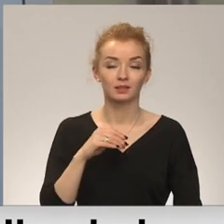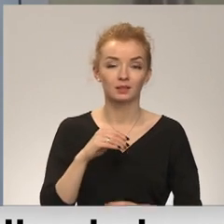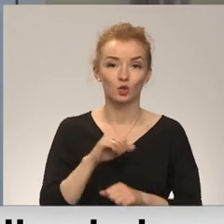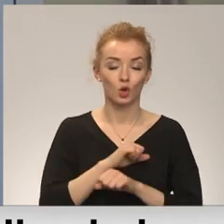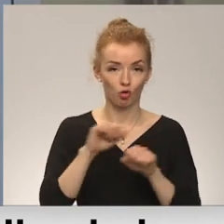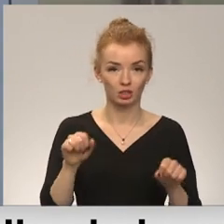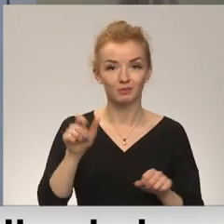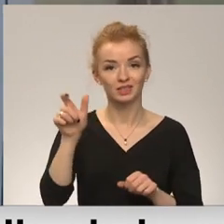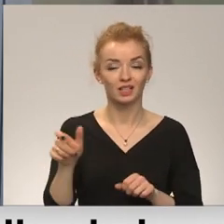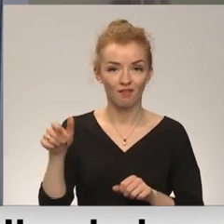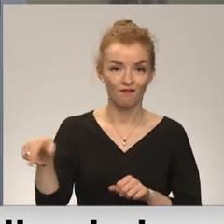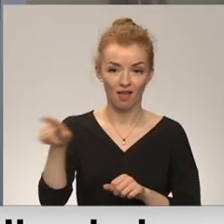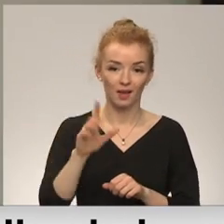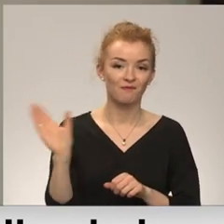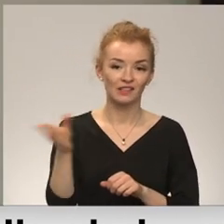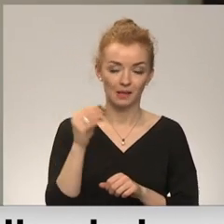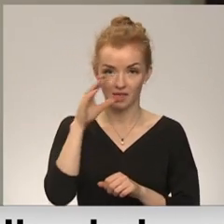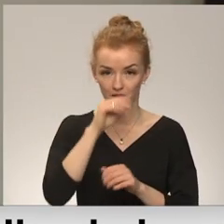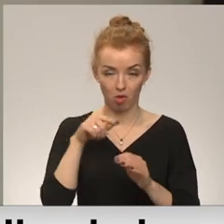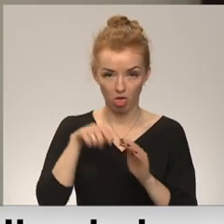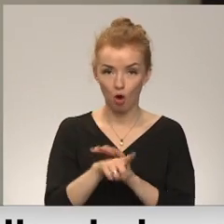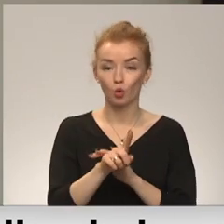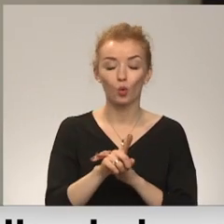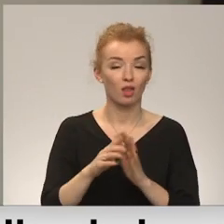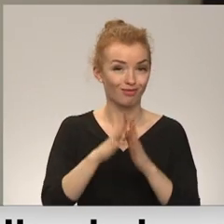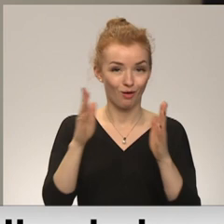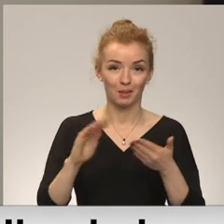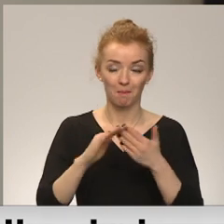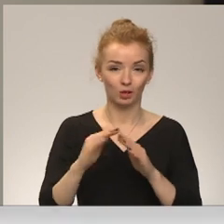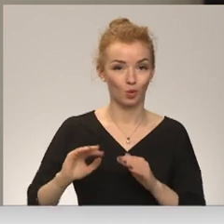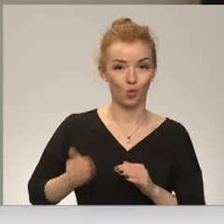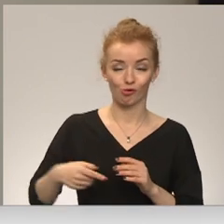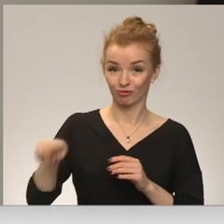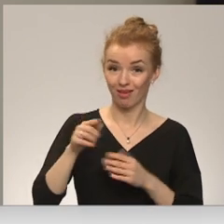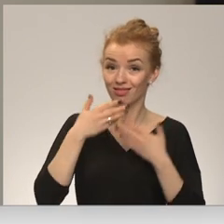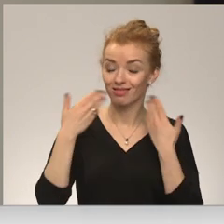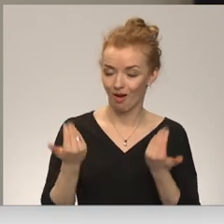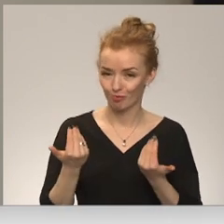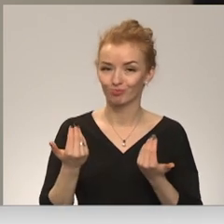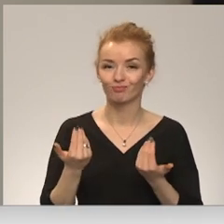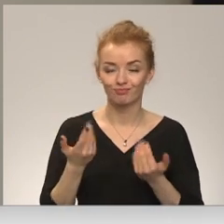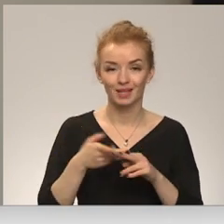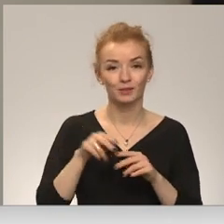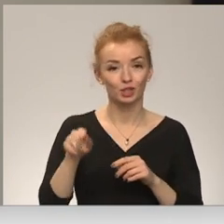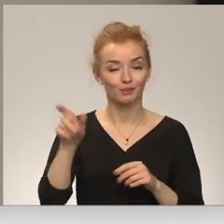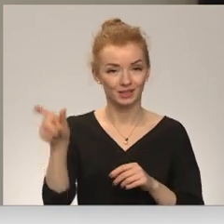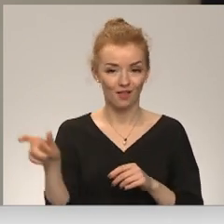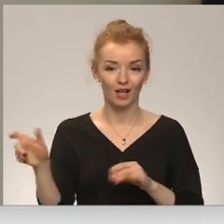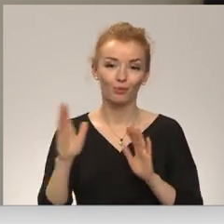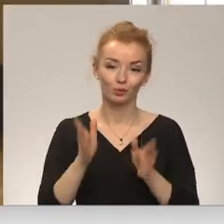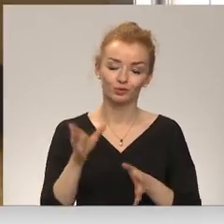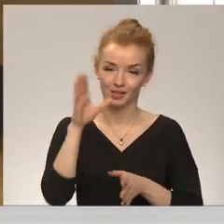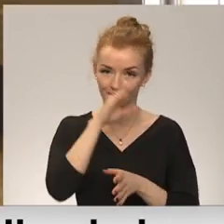pieejamību cilvēkiem ar īpašām vajadzībām, kas daudzās pilīs un muižās nav iespējams. Šiem cilvēkiem būs